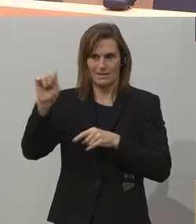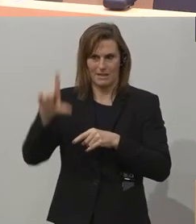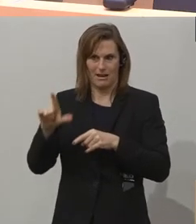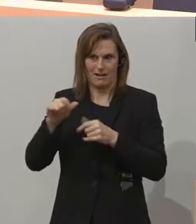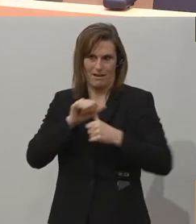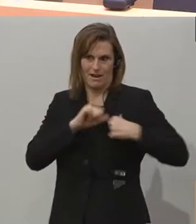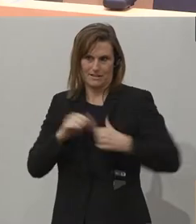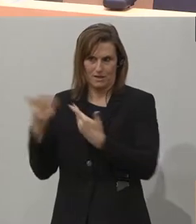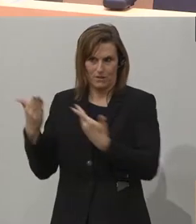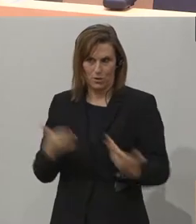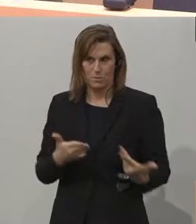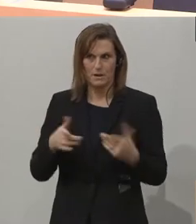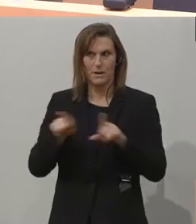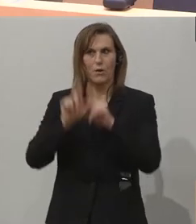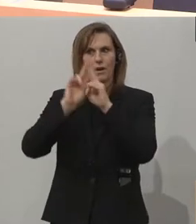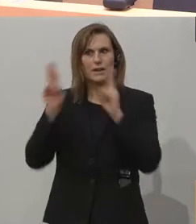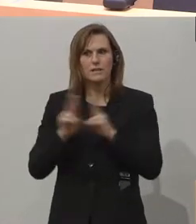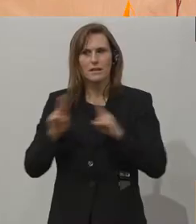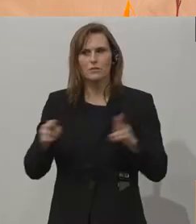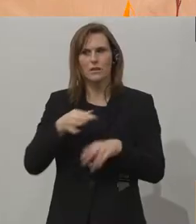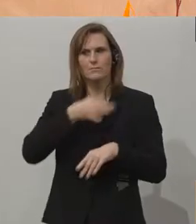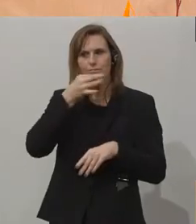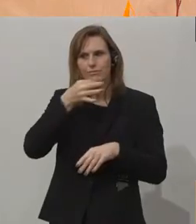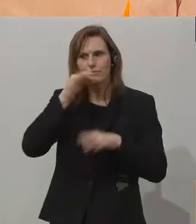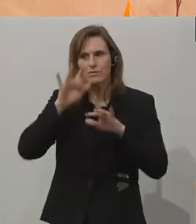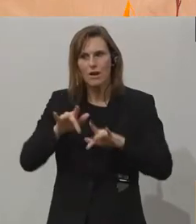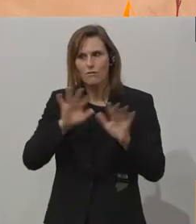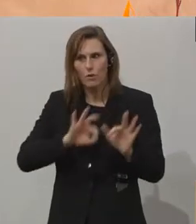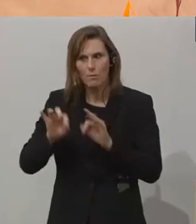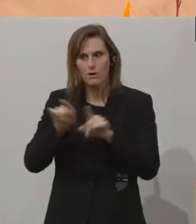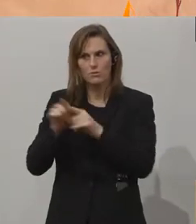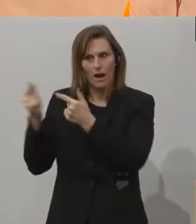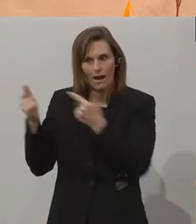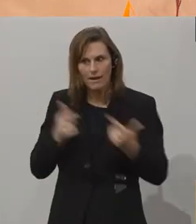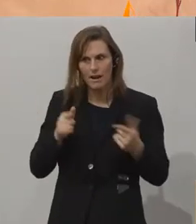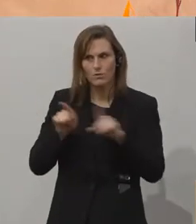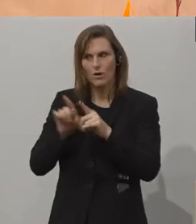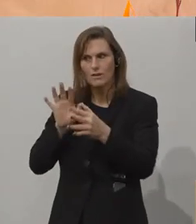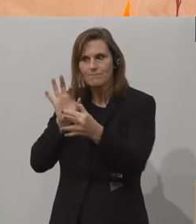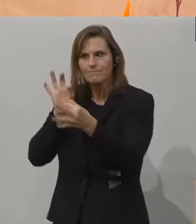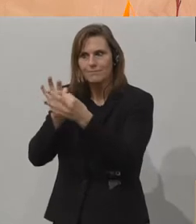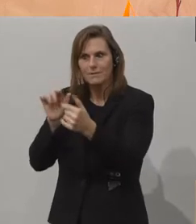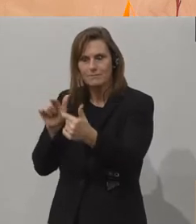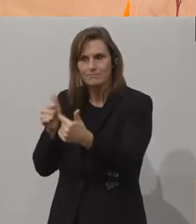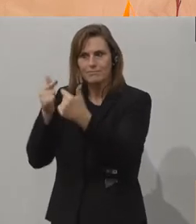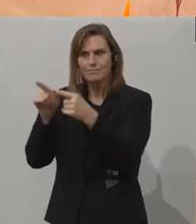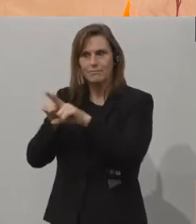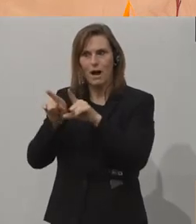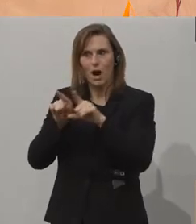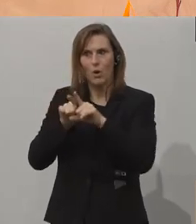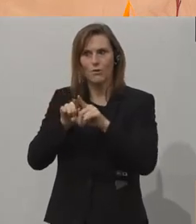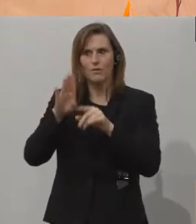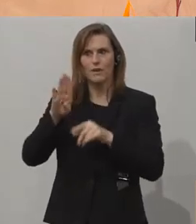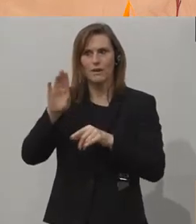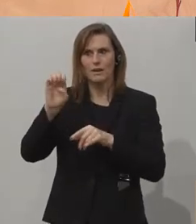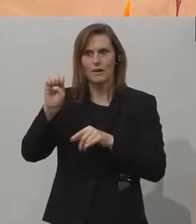Aber wir haben auch internationale Speaker für Sie vorbereitet und eingeladen und zugeschalten. Freuen wir uns, dass wir den CEO der Barclays